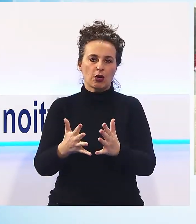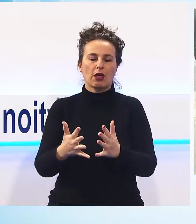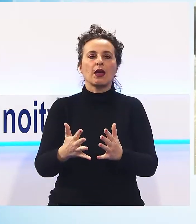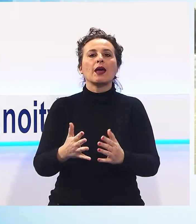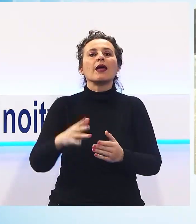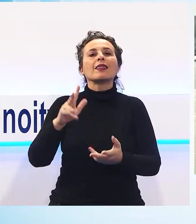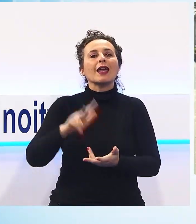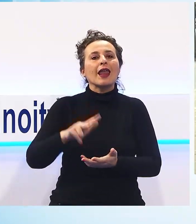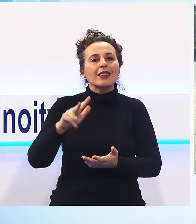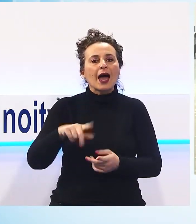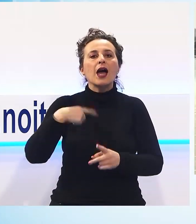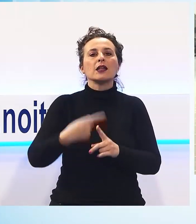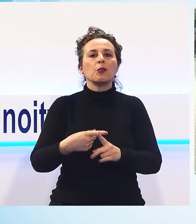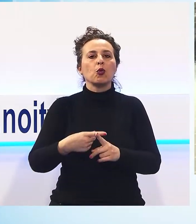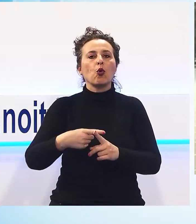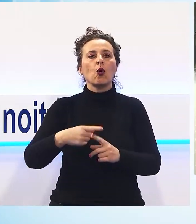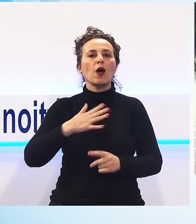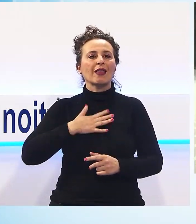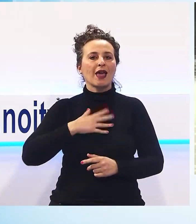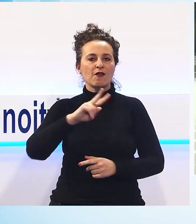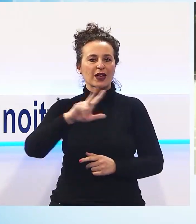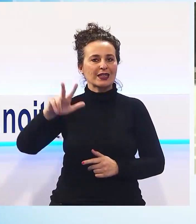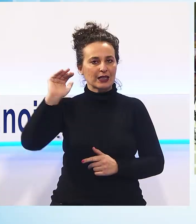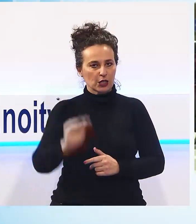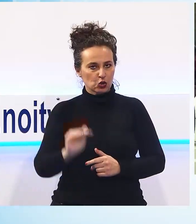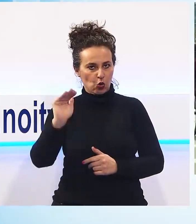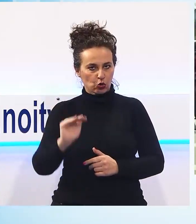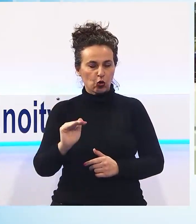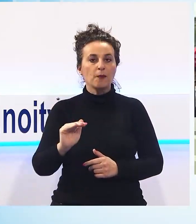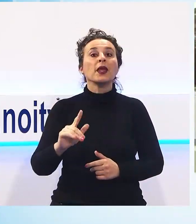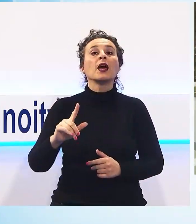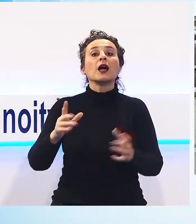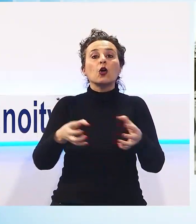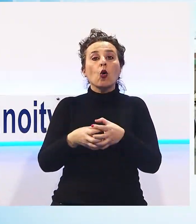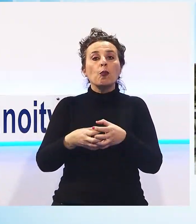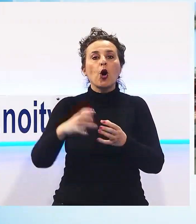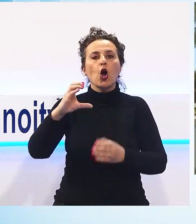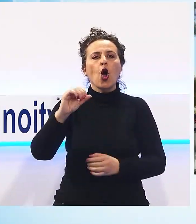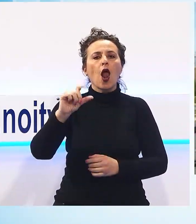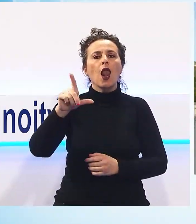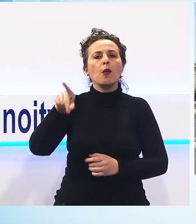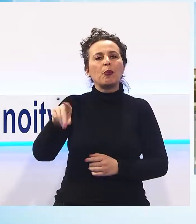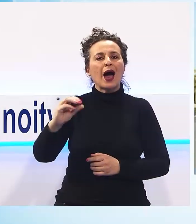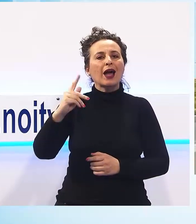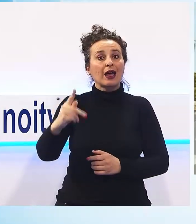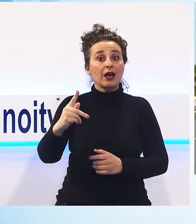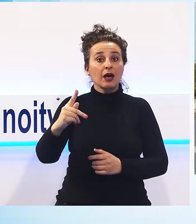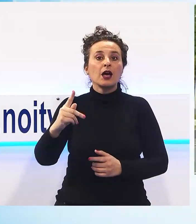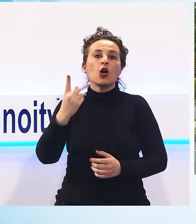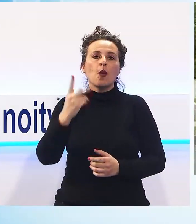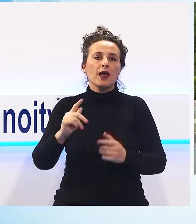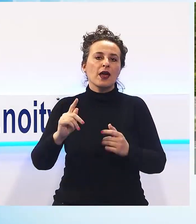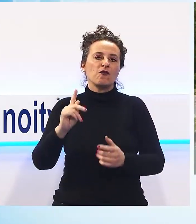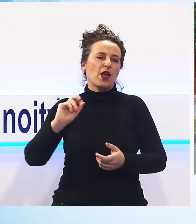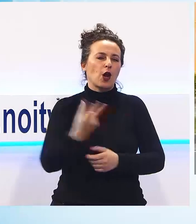stato fatto registrare dai sei corridori della team Colpac che hanno coperto 31 km in 34 minuti e 46